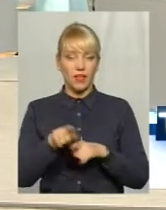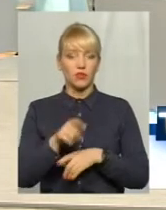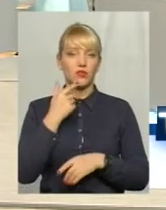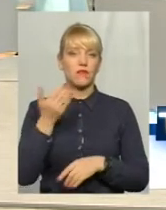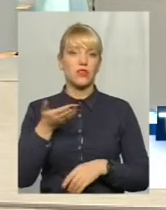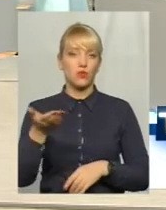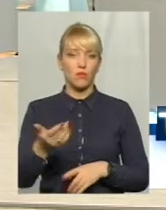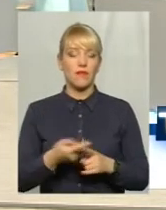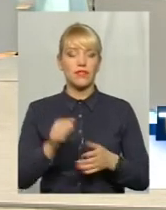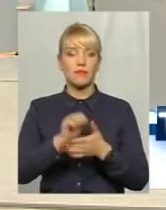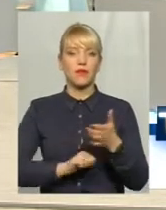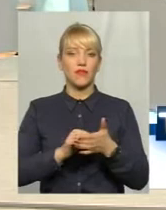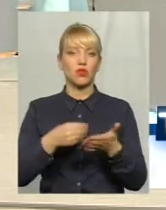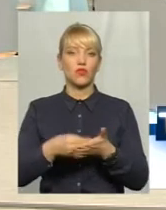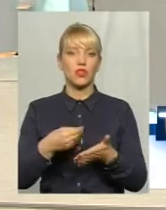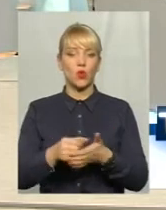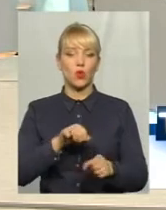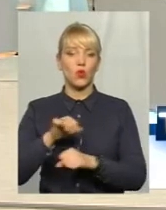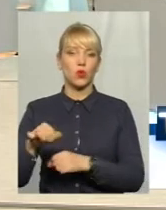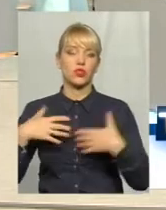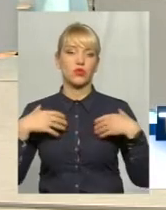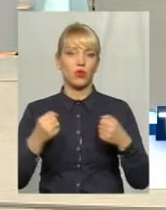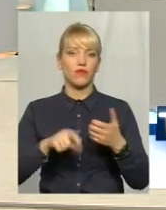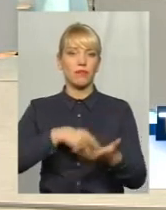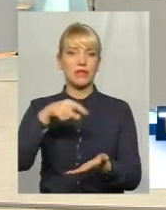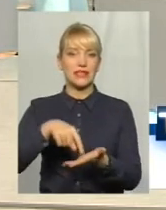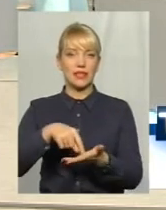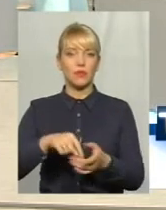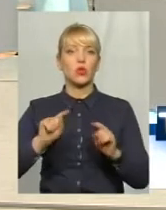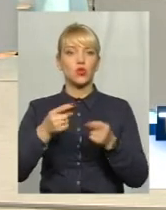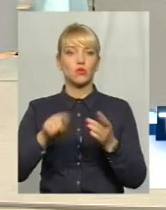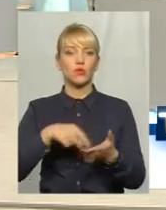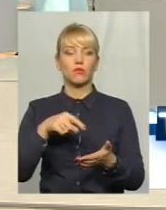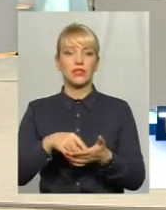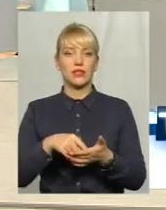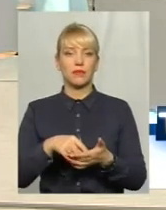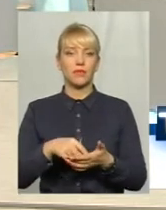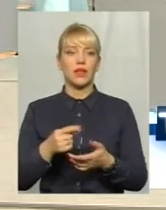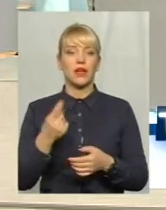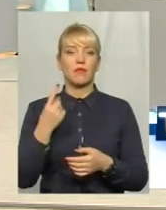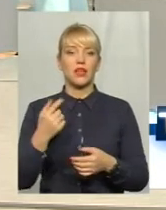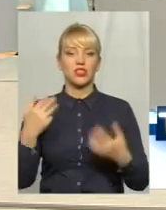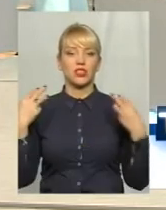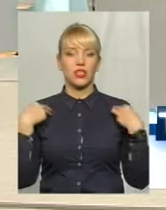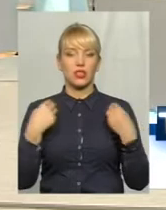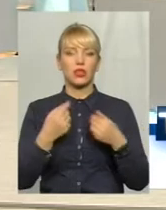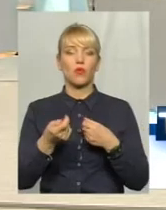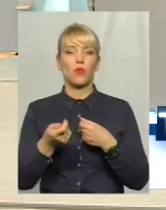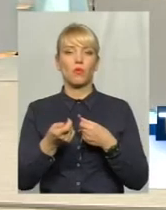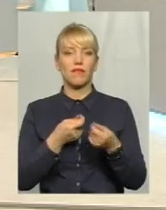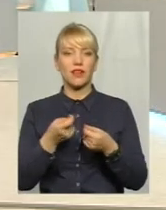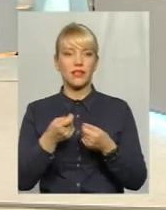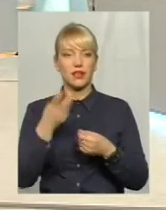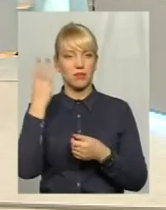приводу фінансування охорони здоров'я міста. Чому міста? Ну, по-перше, я начальник управління охорони здоров'я Хмельницької